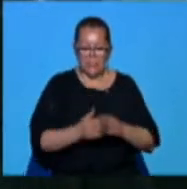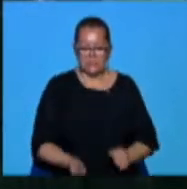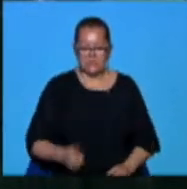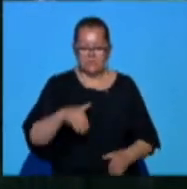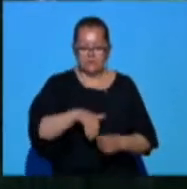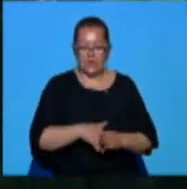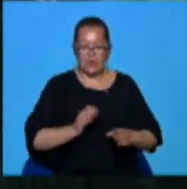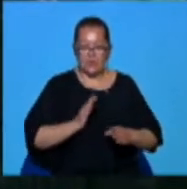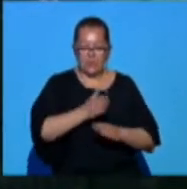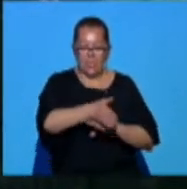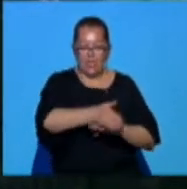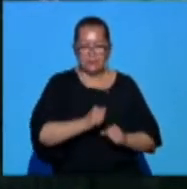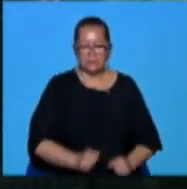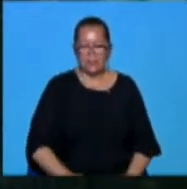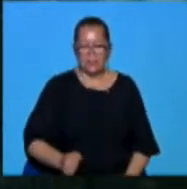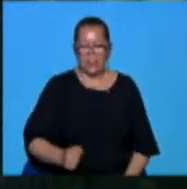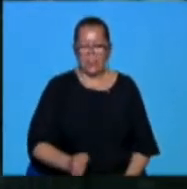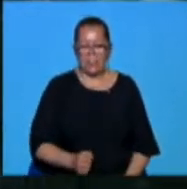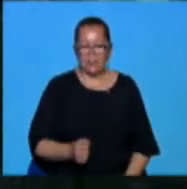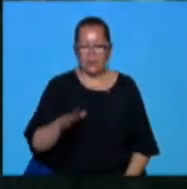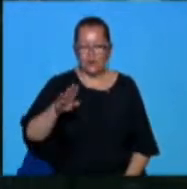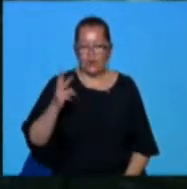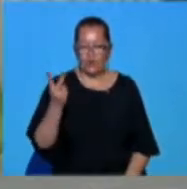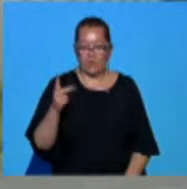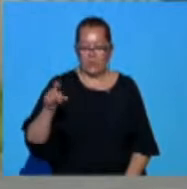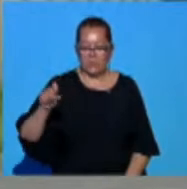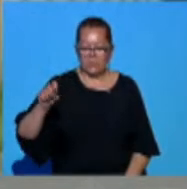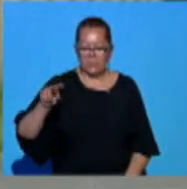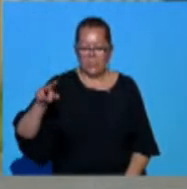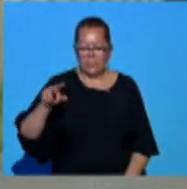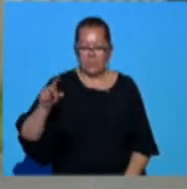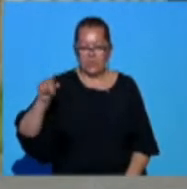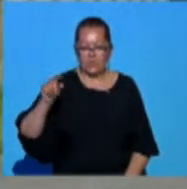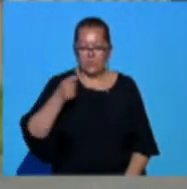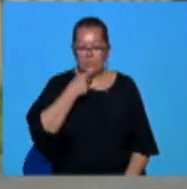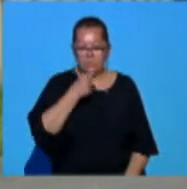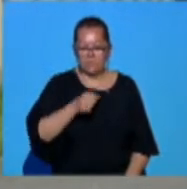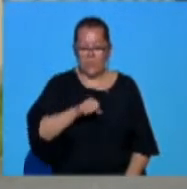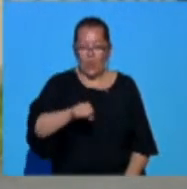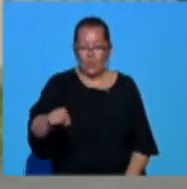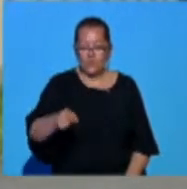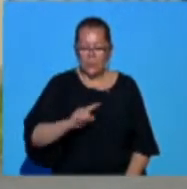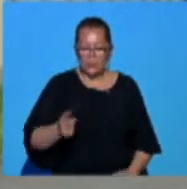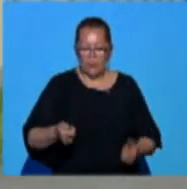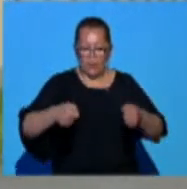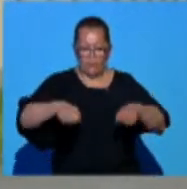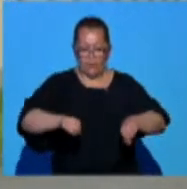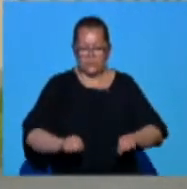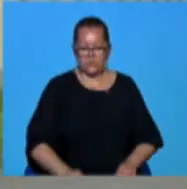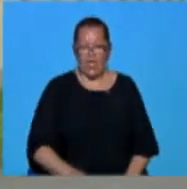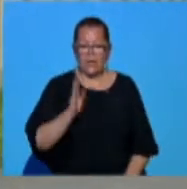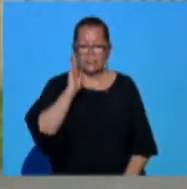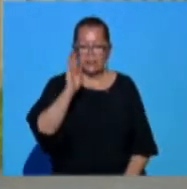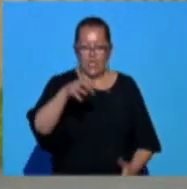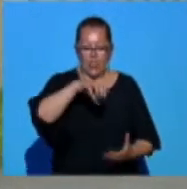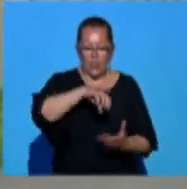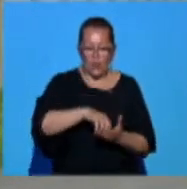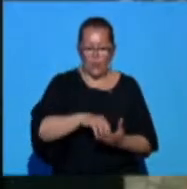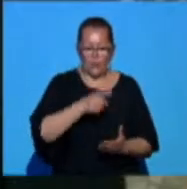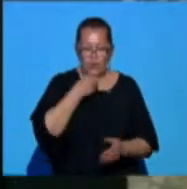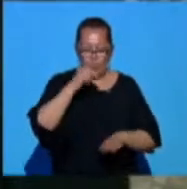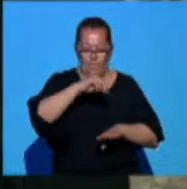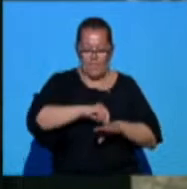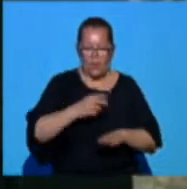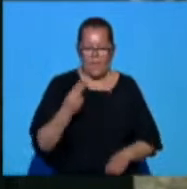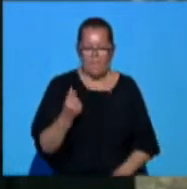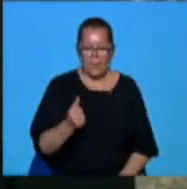interior se aflau cei doi copii de 13 și 20 de ani ai familiei, ușa nefiind asigurată, s-a dus direct în locul în care erau